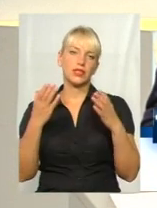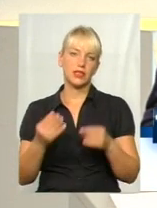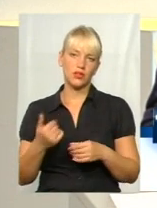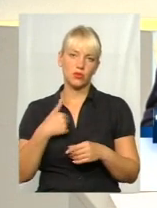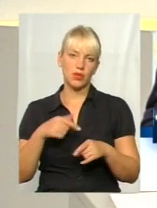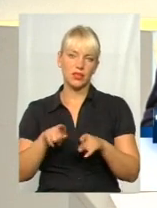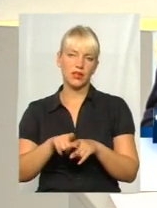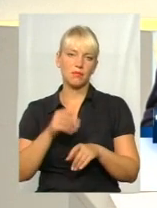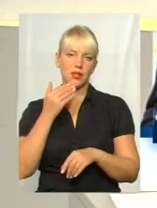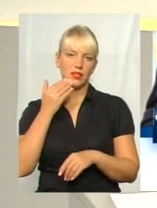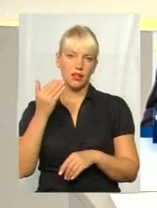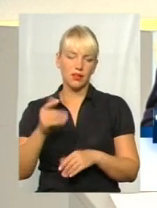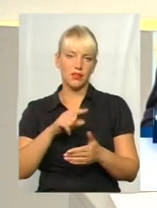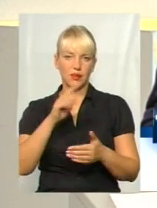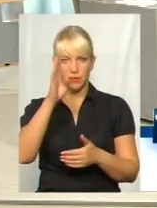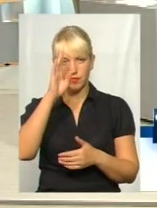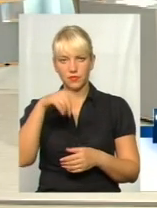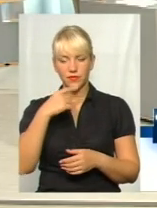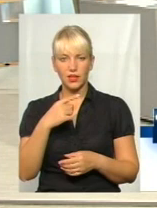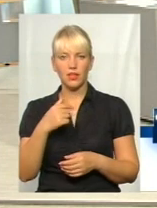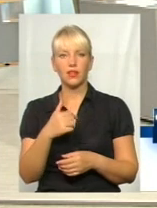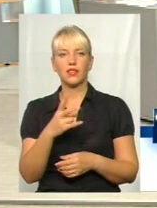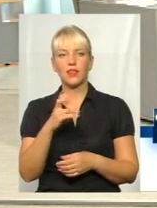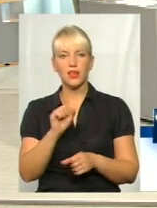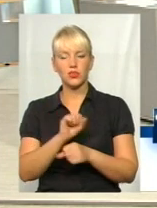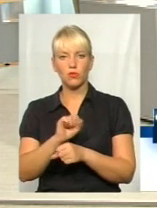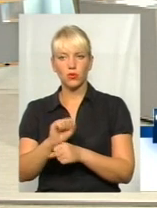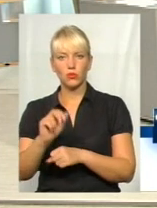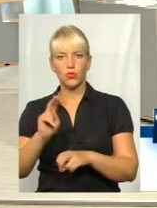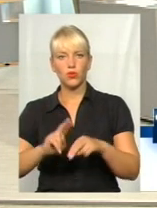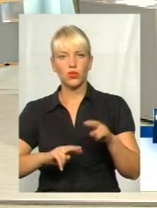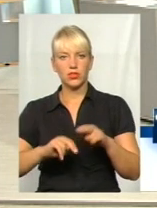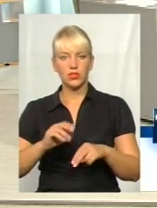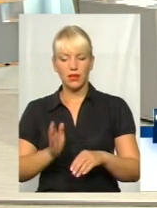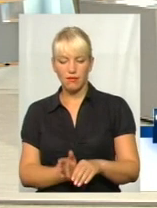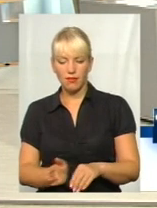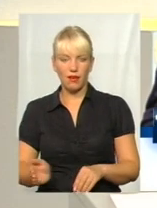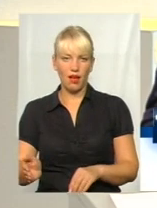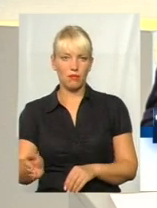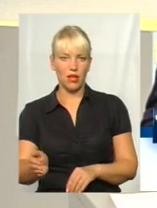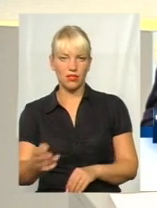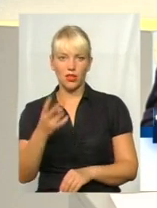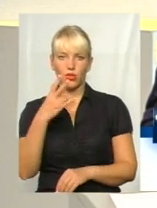Доброго вечора. На цю пасажі, ви стоїли, це з вами кармани. Так.